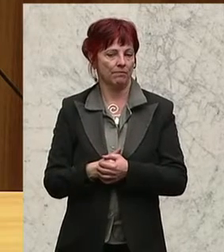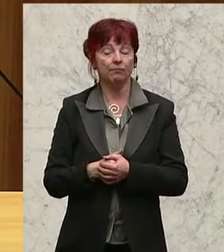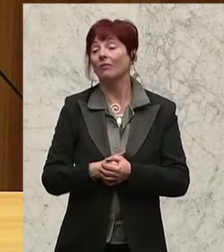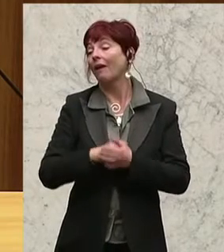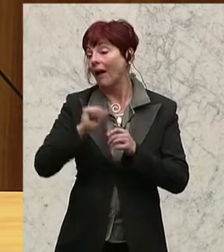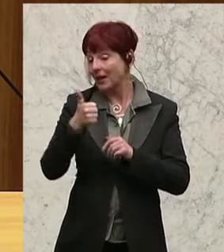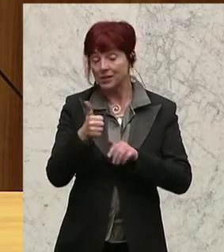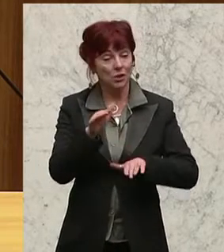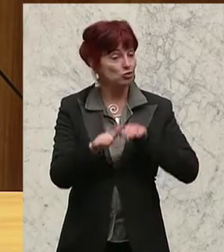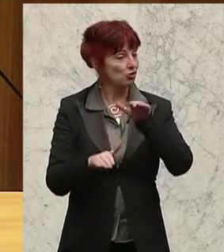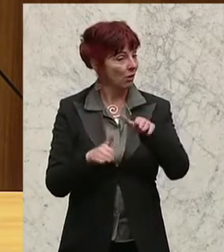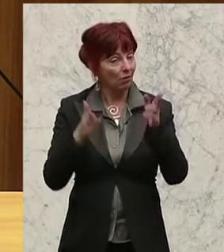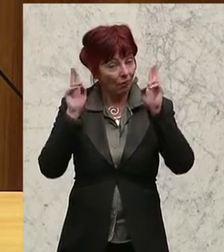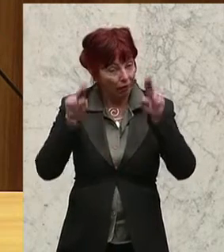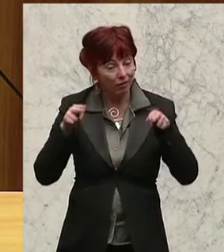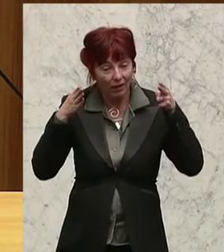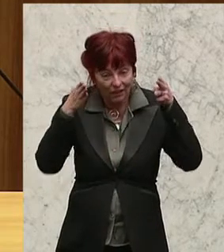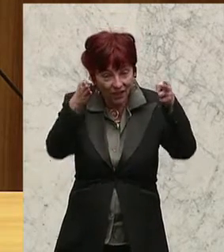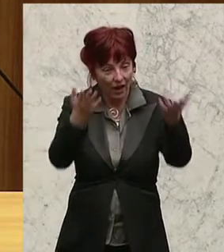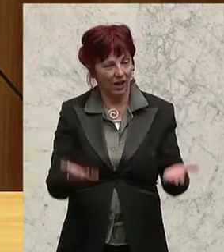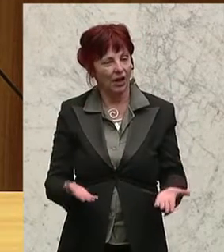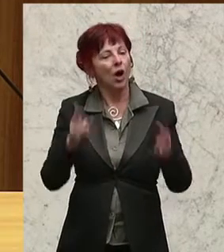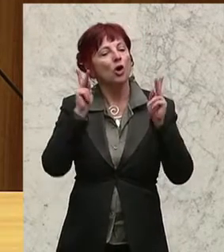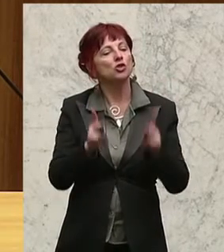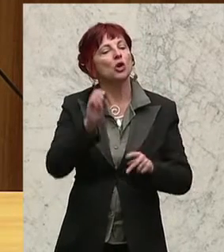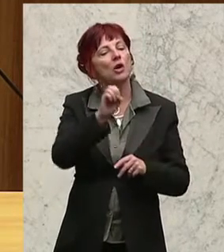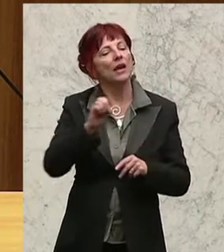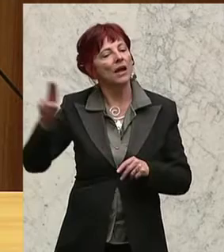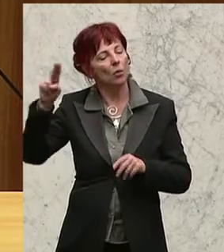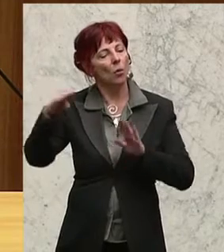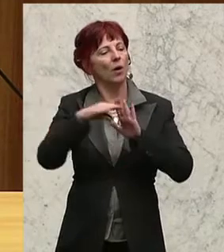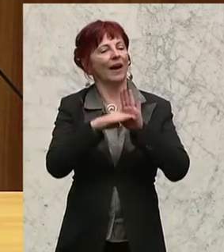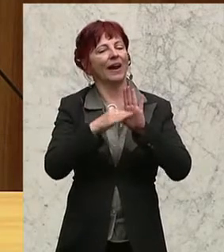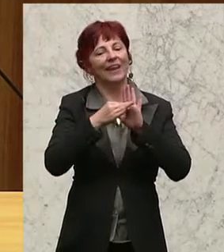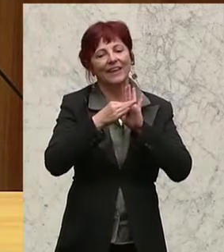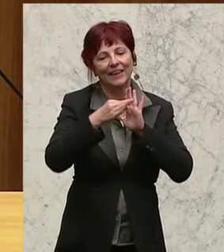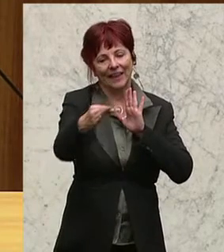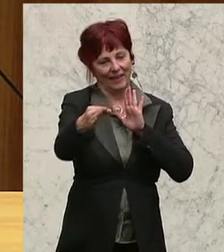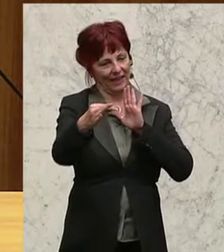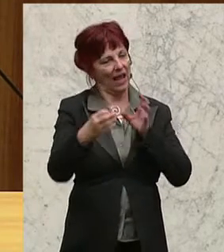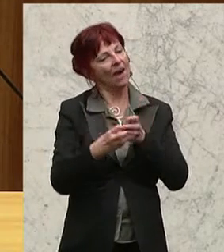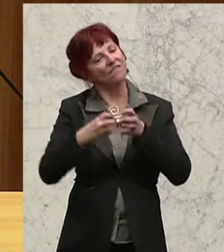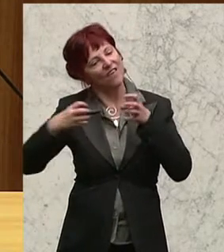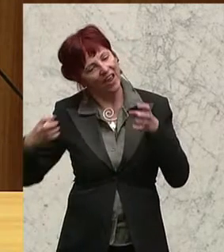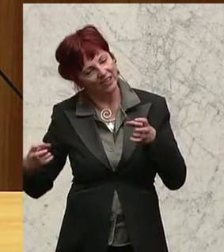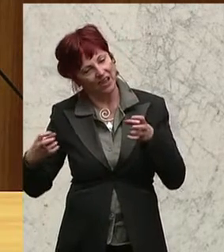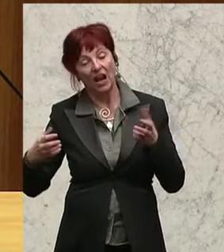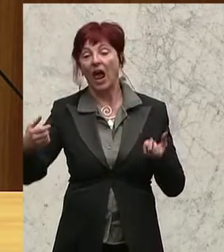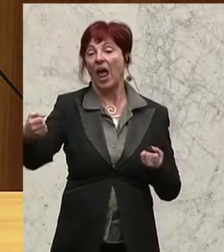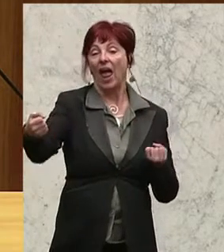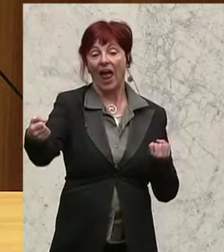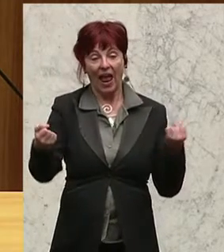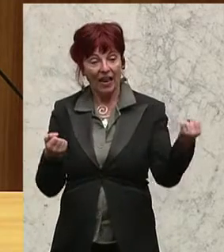beispielsweise die Ausweitung der EU-Richtlinie für die Erhebung von Gebühren für Lastkraftwagen auch auf